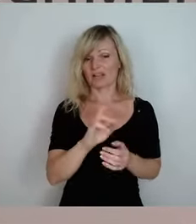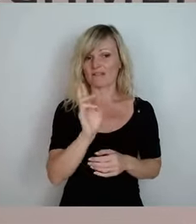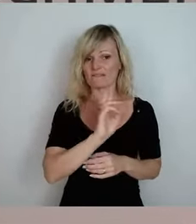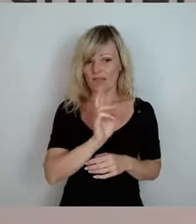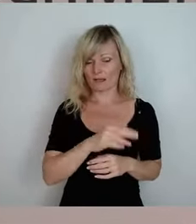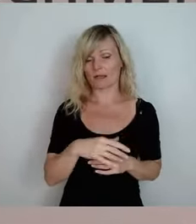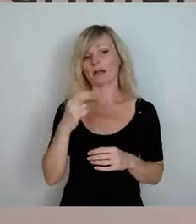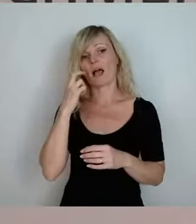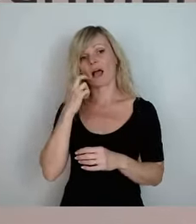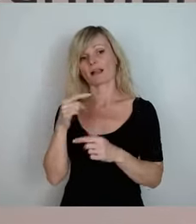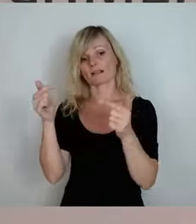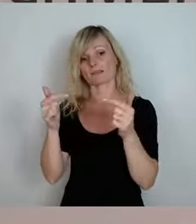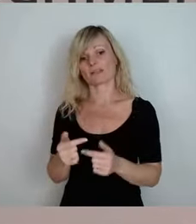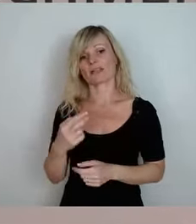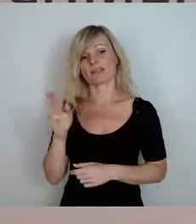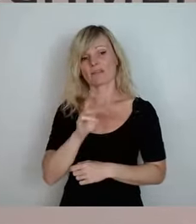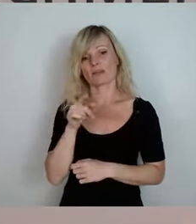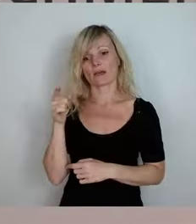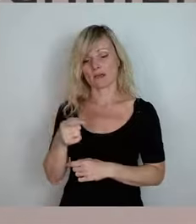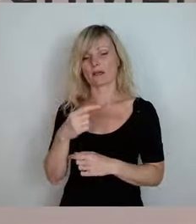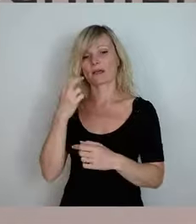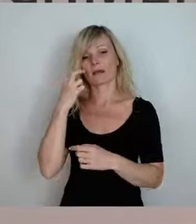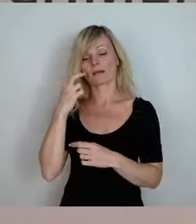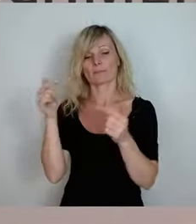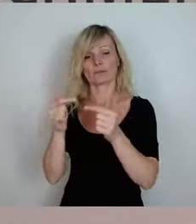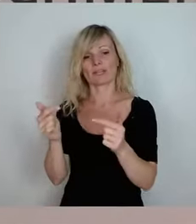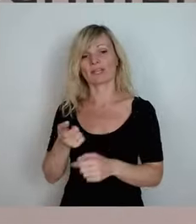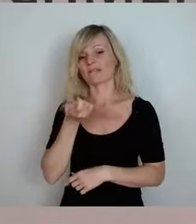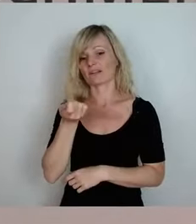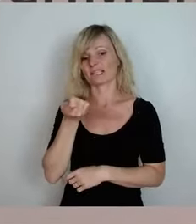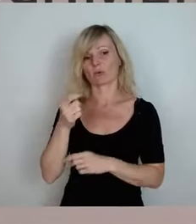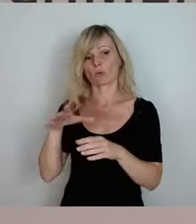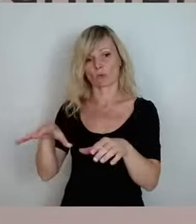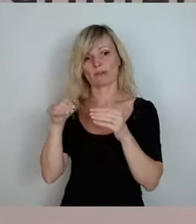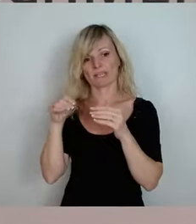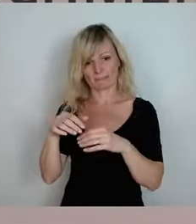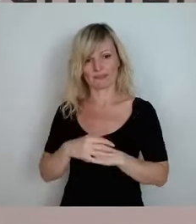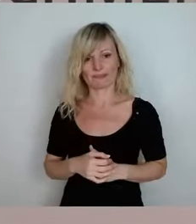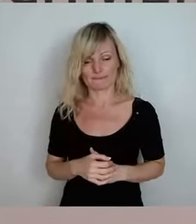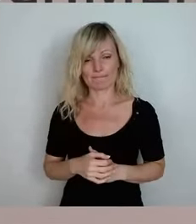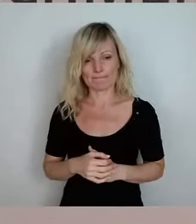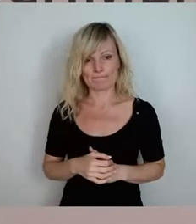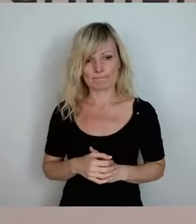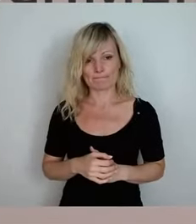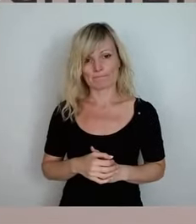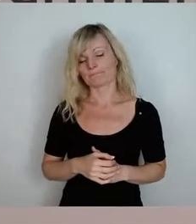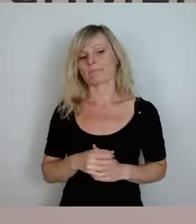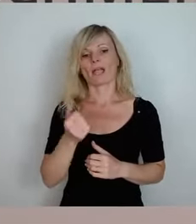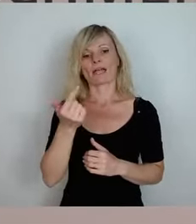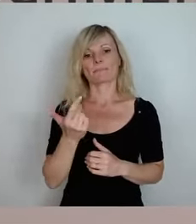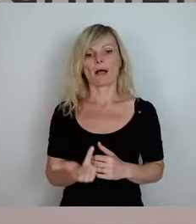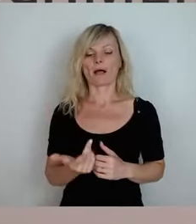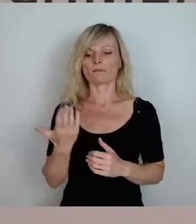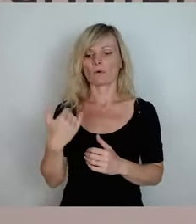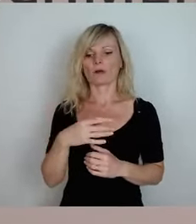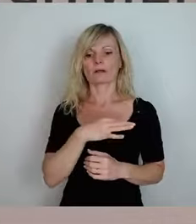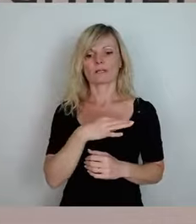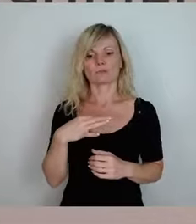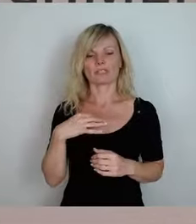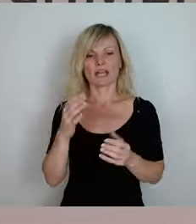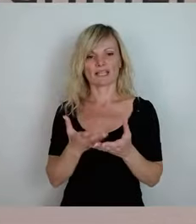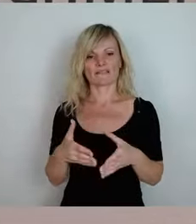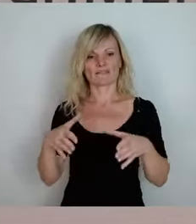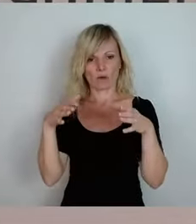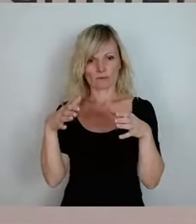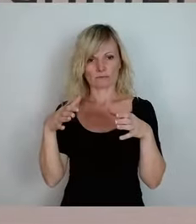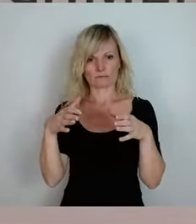Pflegeversicherung. Gewisse Dinge kommen aus dem Gesundheitsfonds. Der Gesundheitsfonds, gewisse